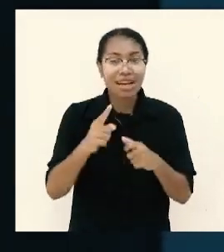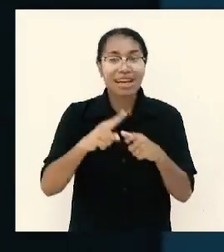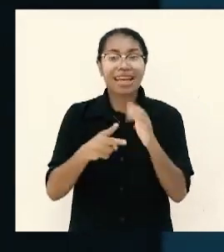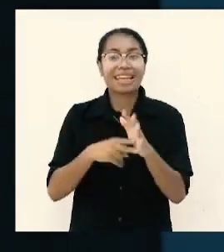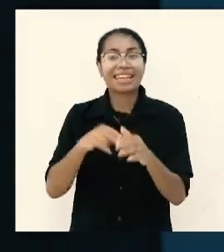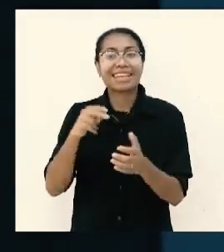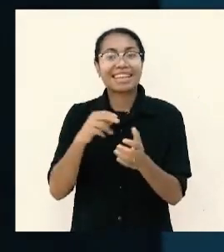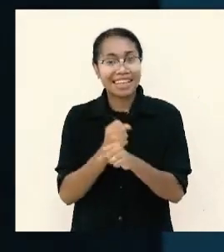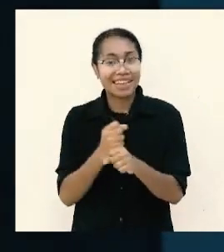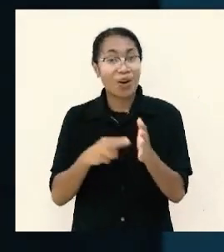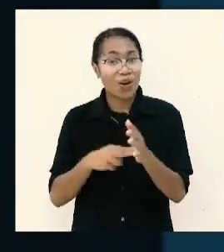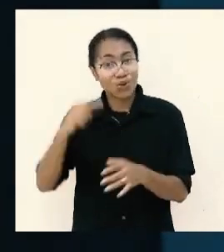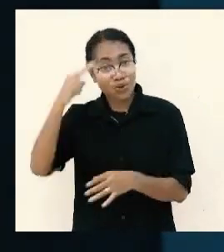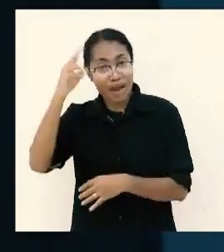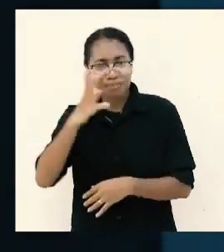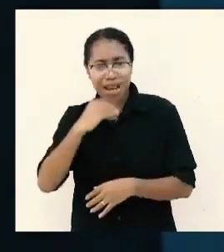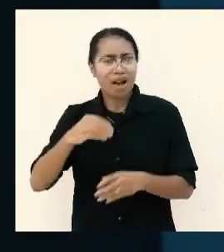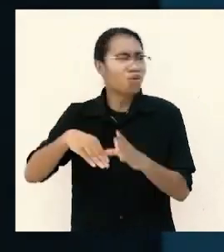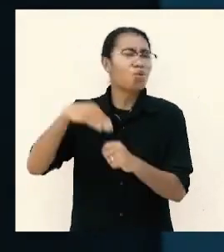keluar